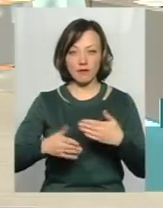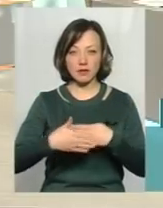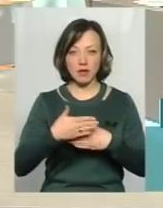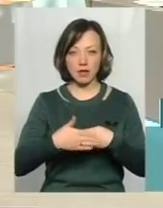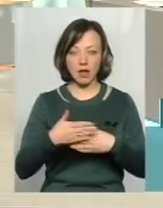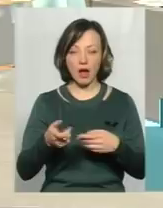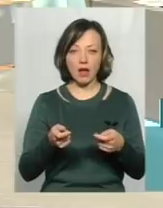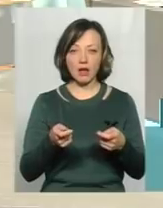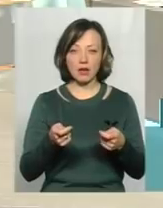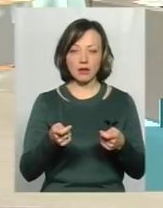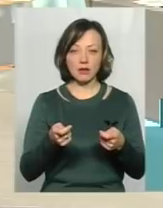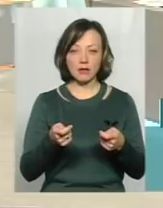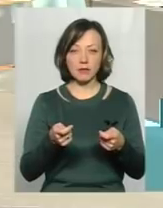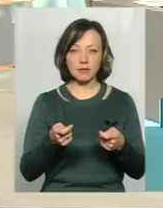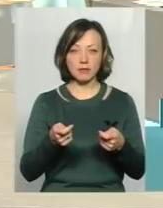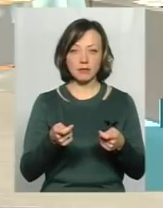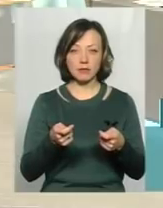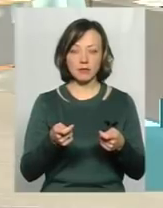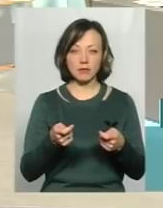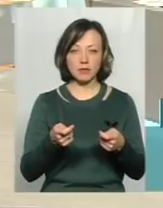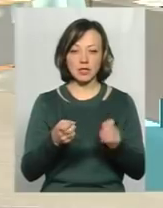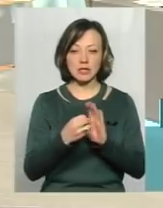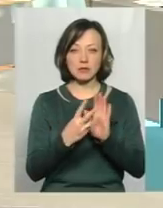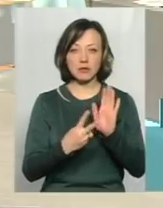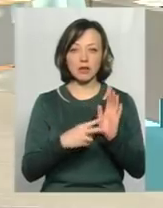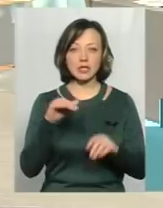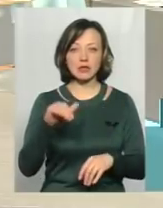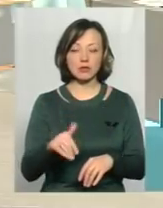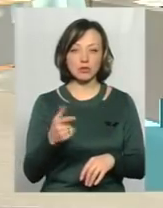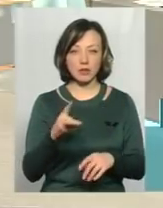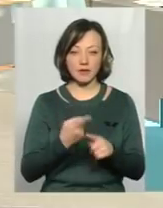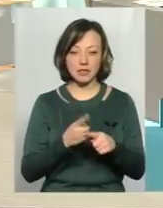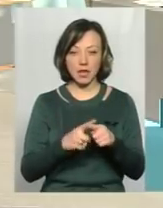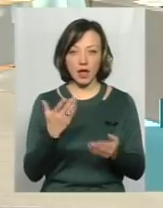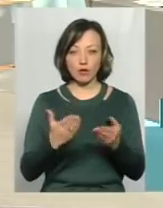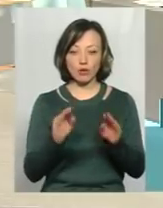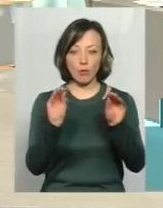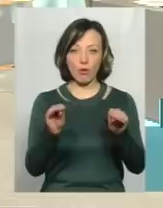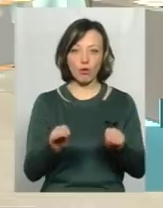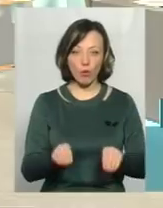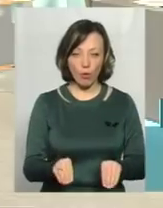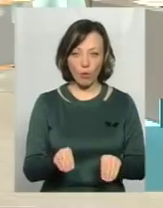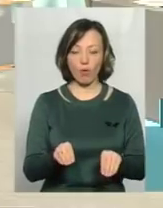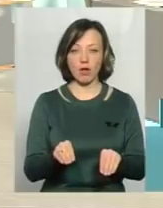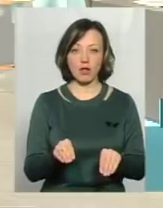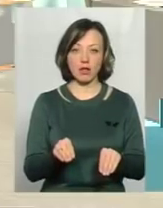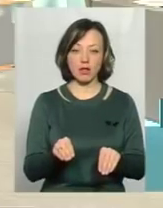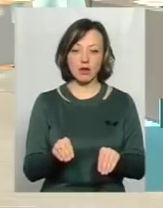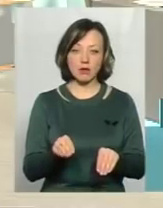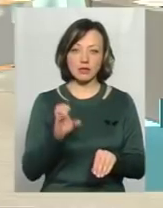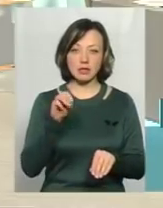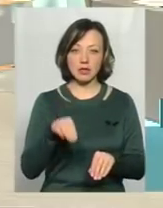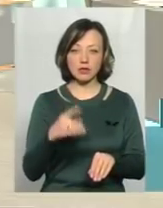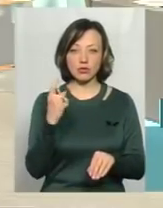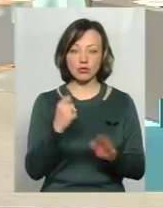17 тисяч гривень. Це якщо складається адмінпротокол по статті